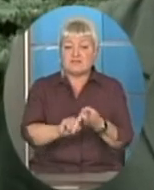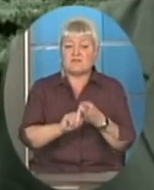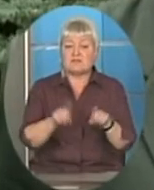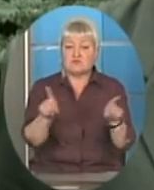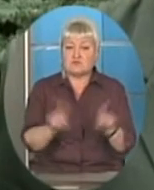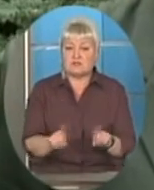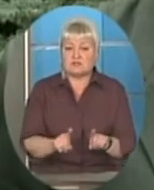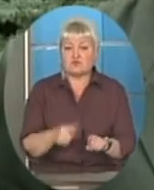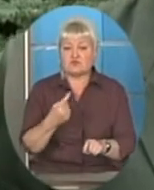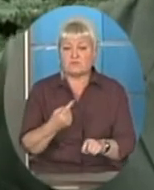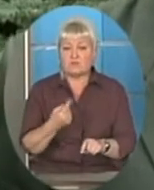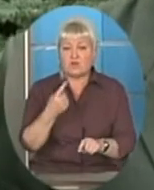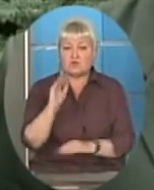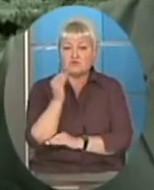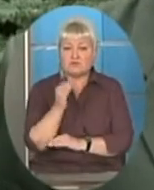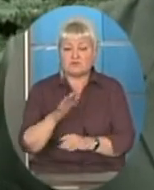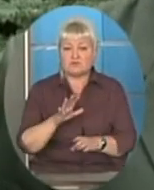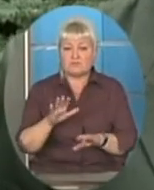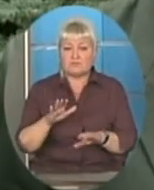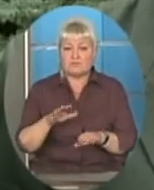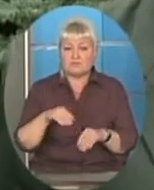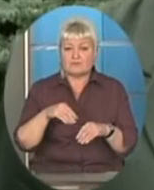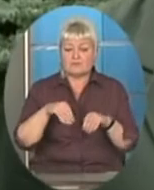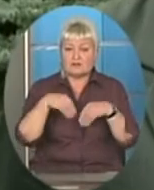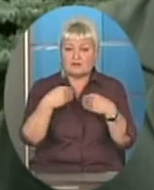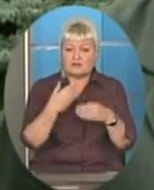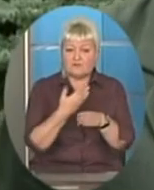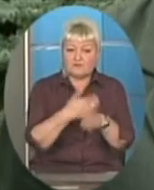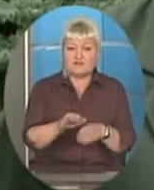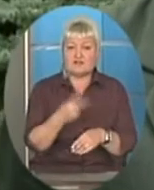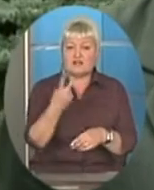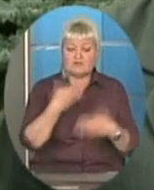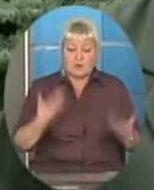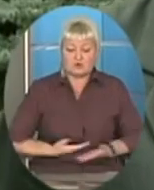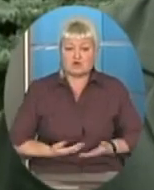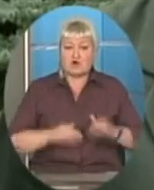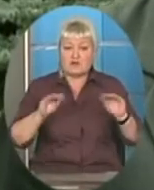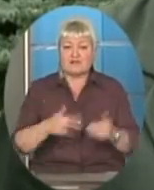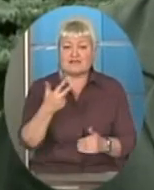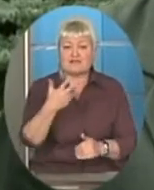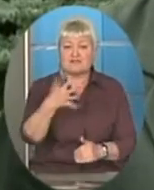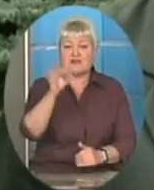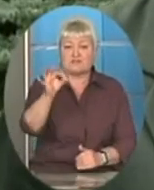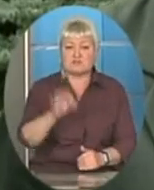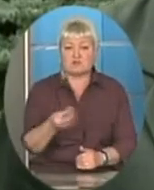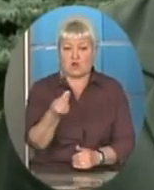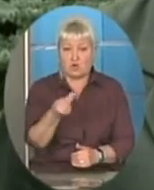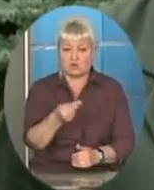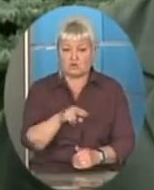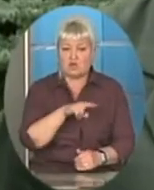позвали на батьки опікування. Держава виділяла два прожиткових мінімуми на кожну дитину і 35% грошової винагороди